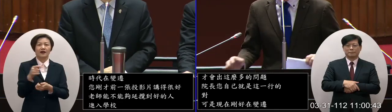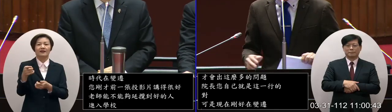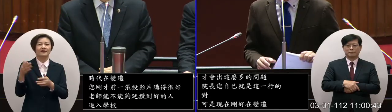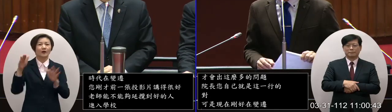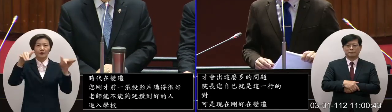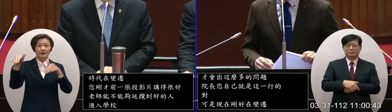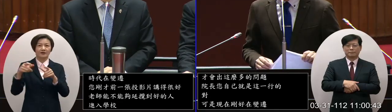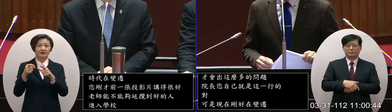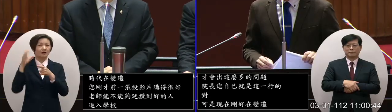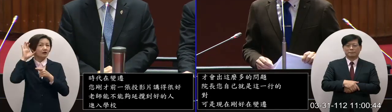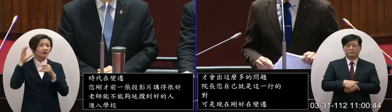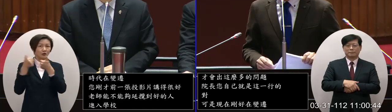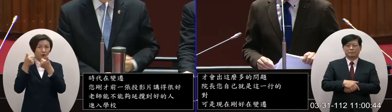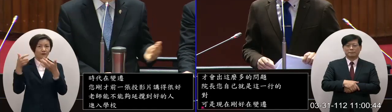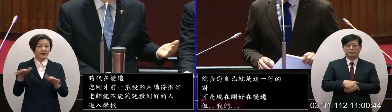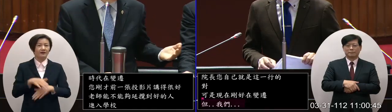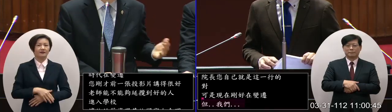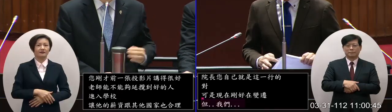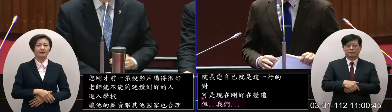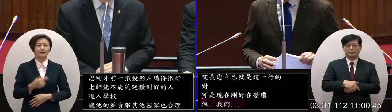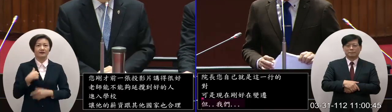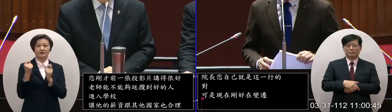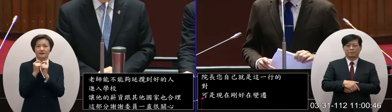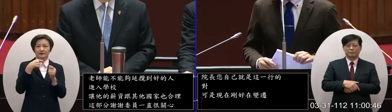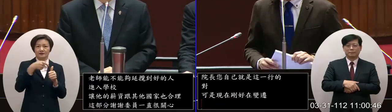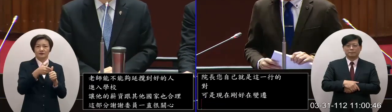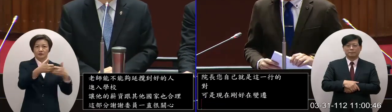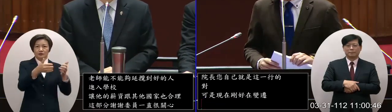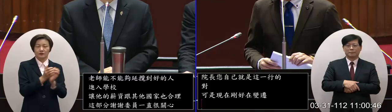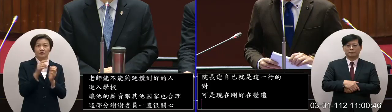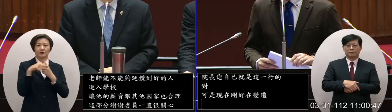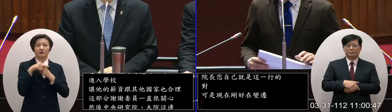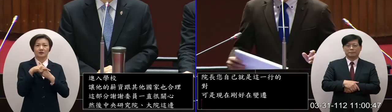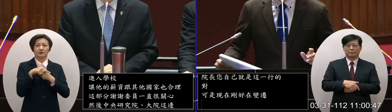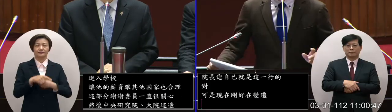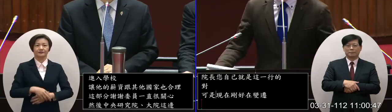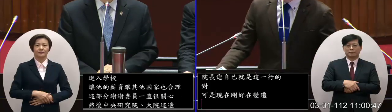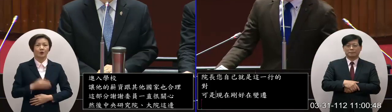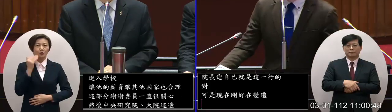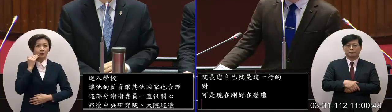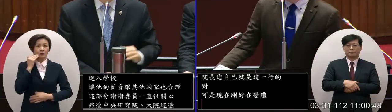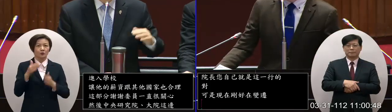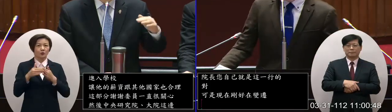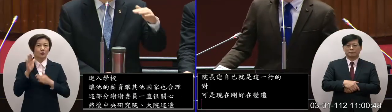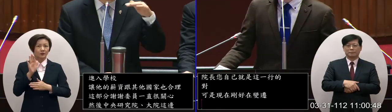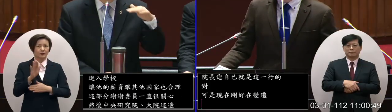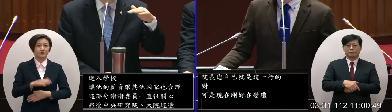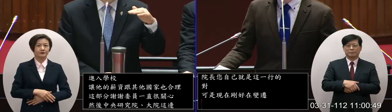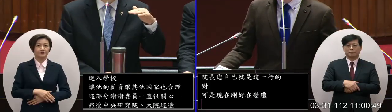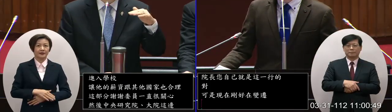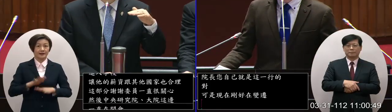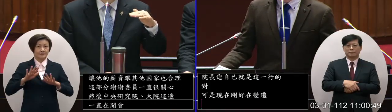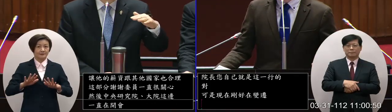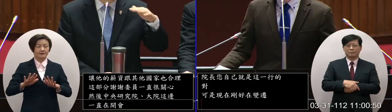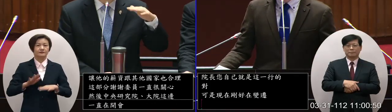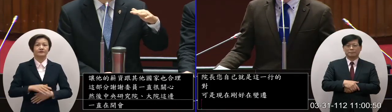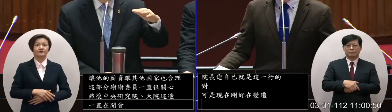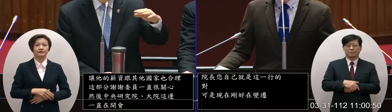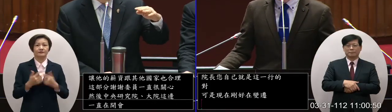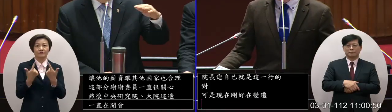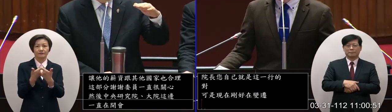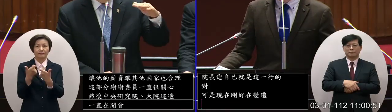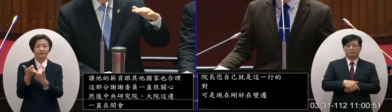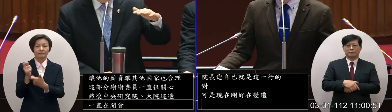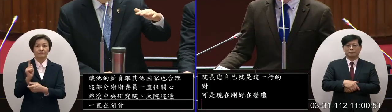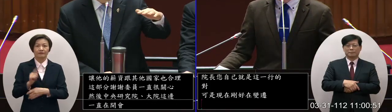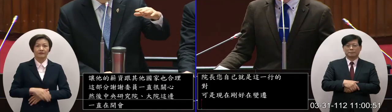公聽會那我們最近也跟教育部在研議確實有需要在這一個現階段現階